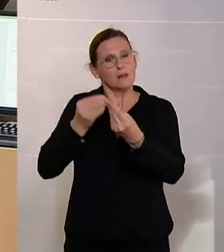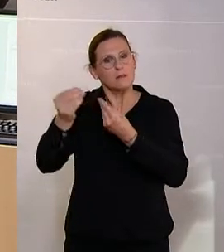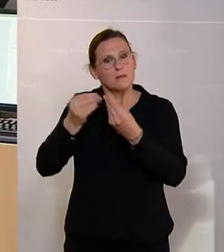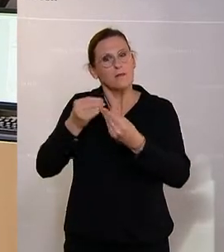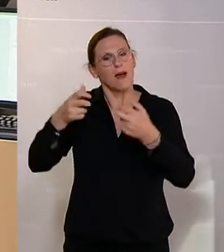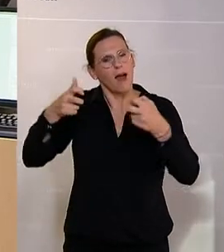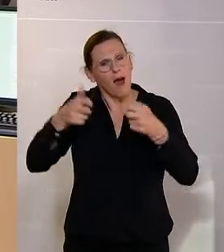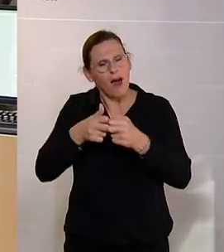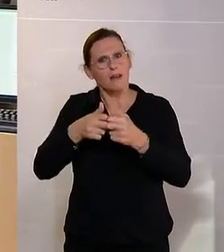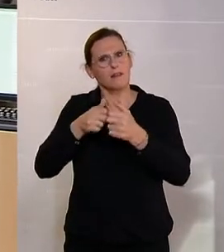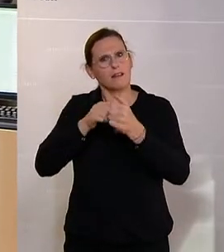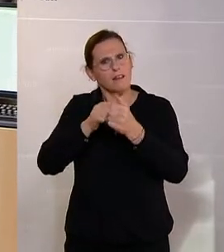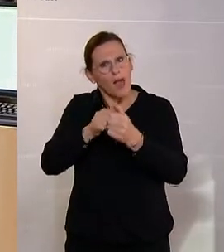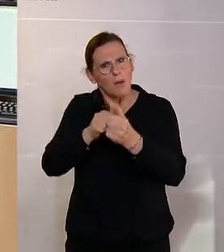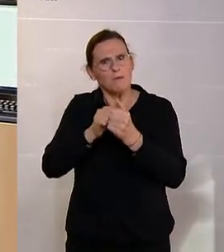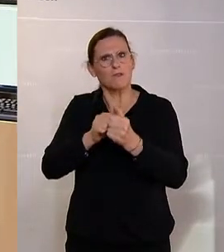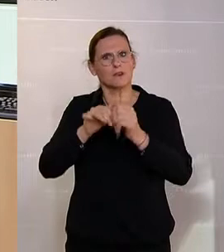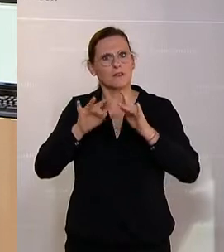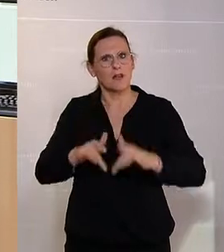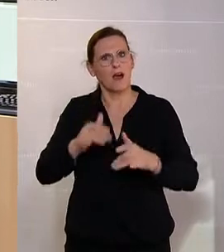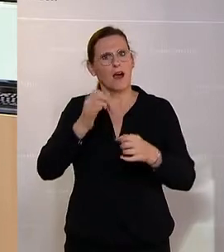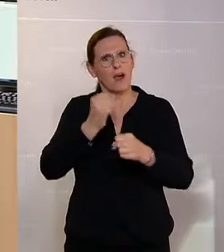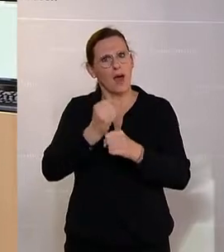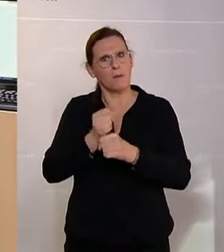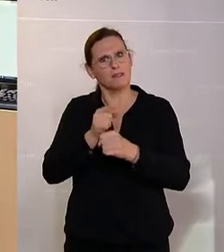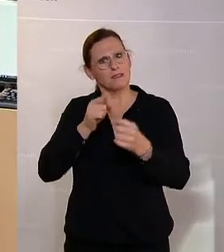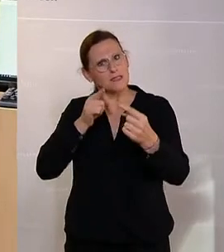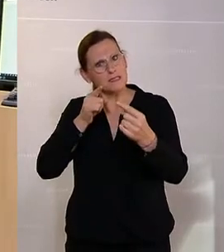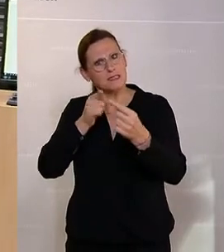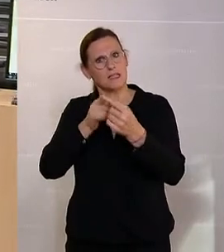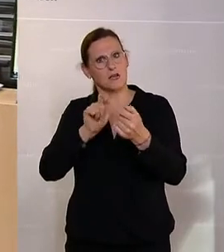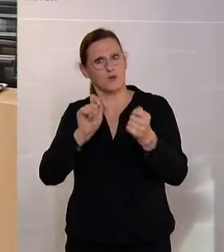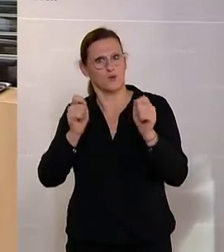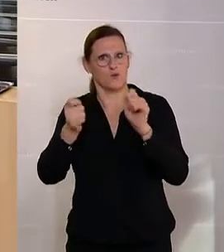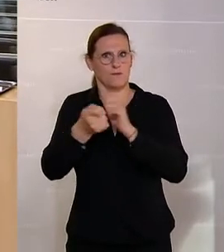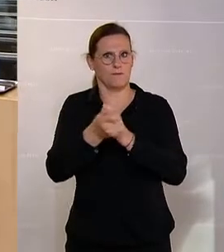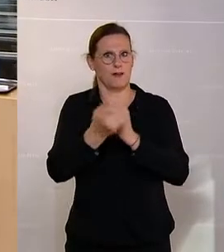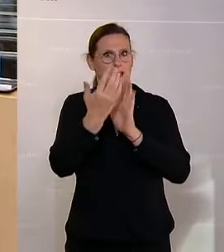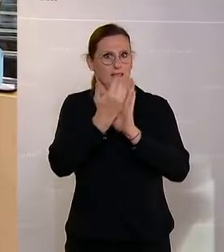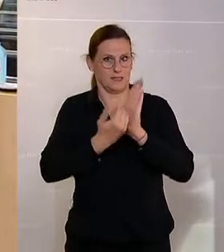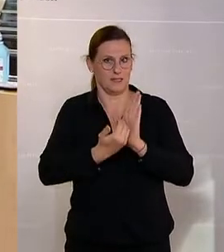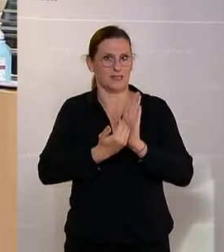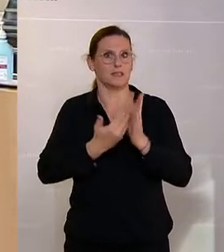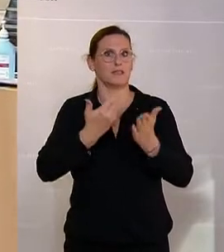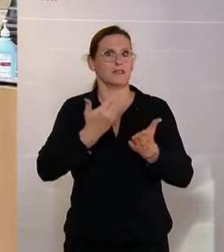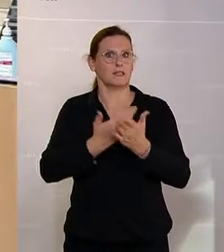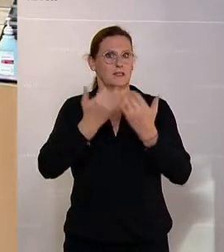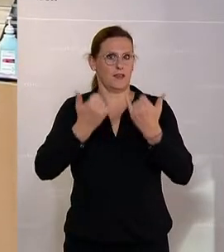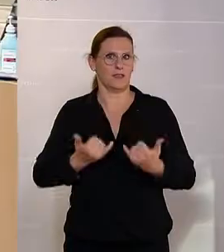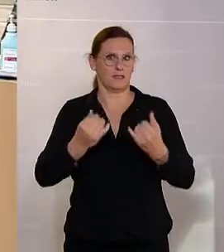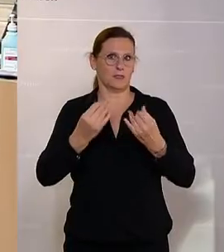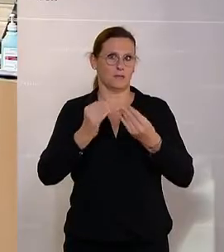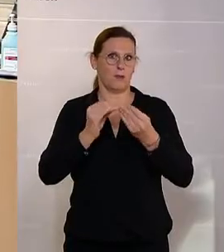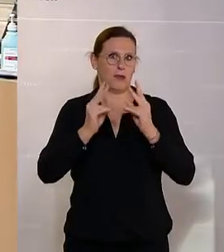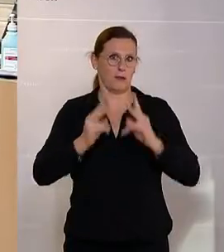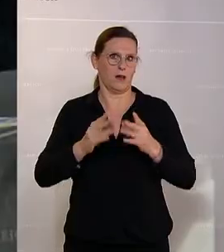dafür gekämpft und intensiv daran gearbeitet, dass wir mit diesem Gesetz genau dieses Problem auch angehen.